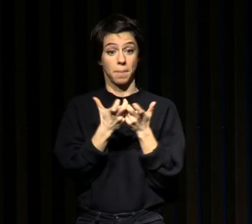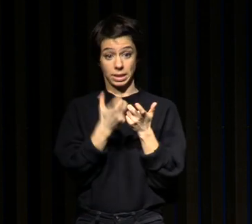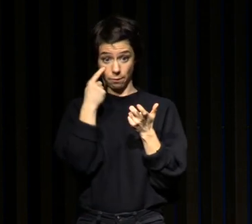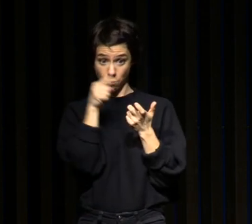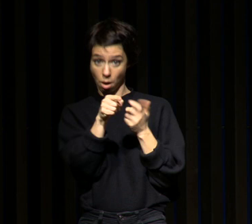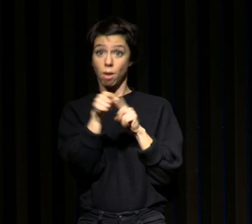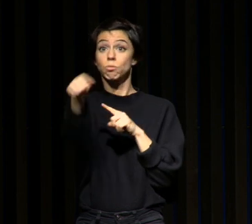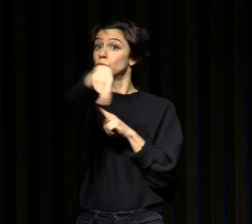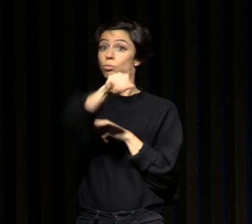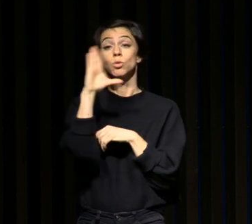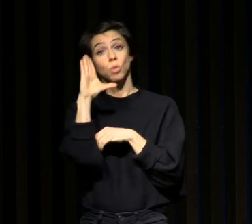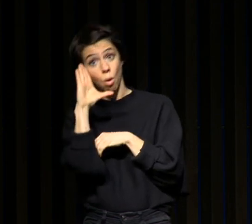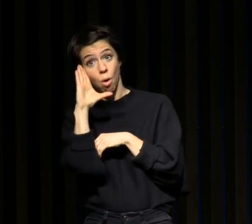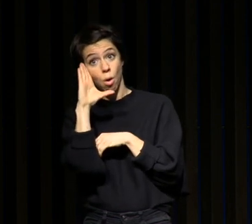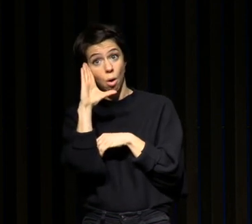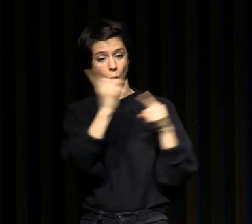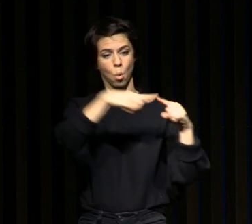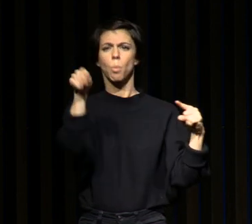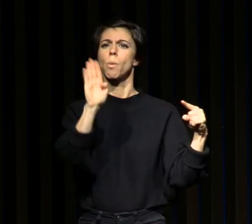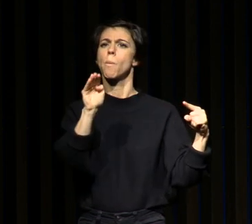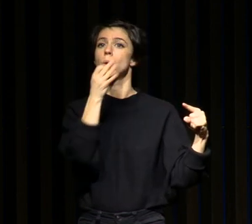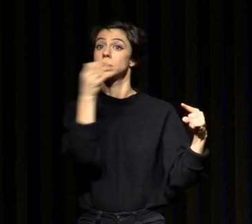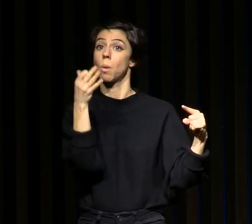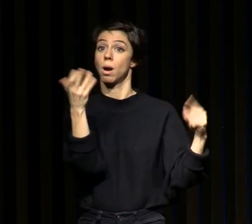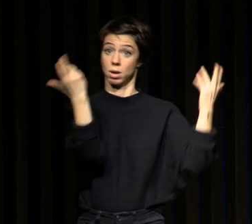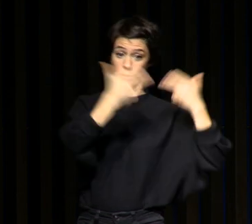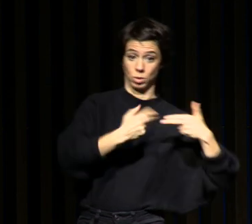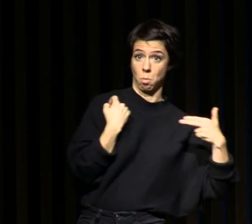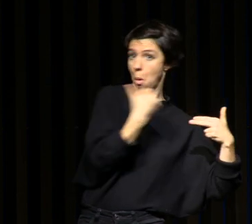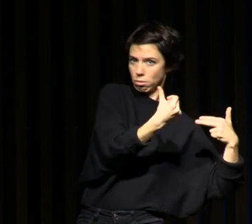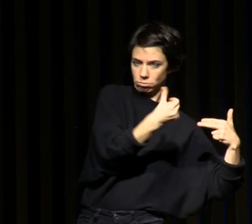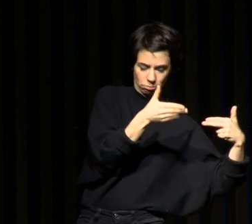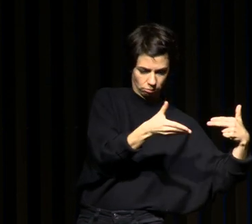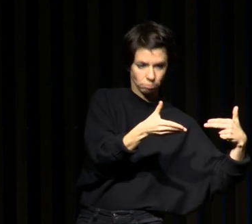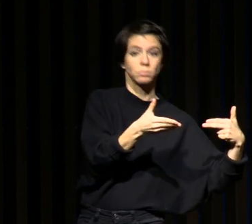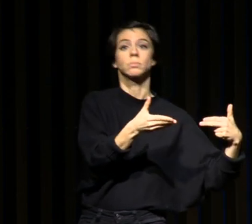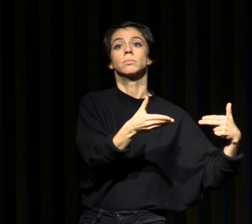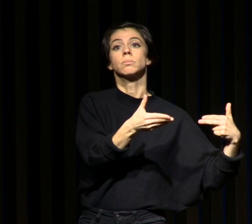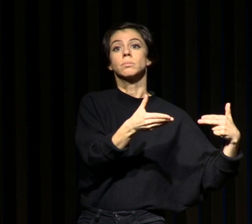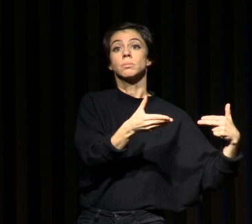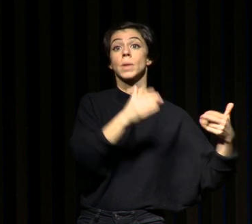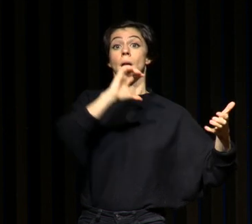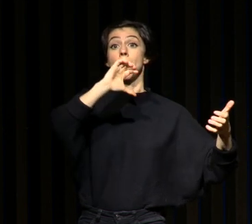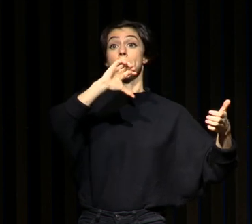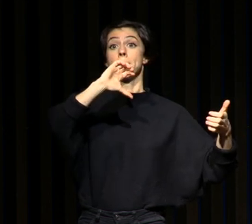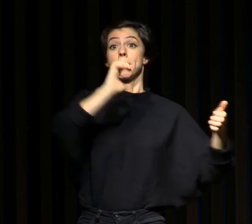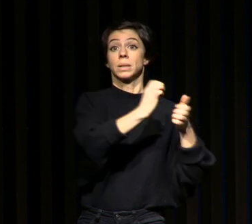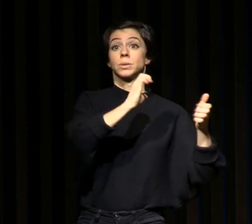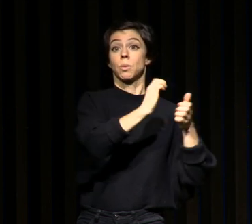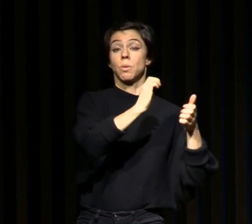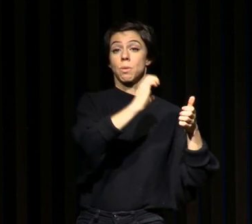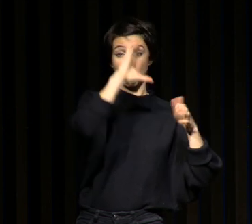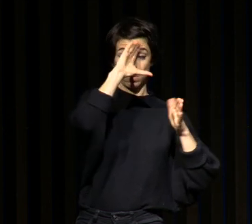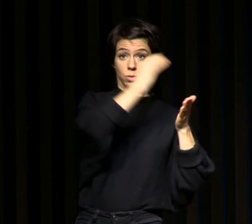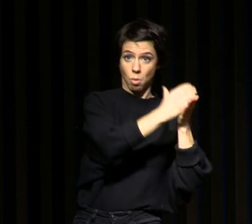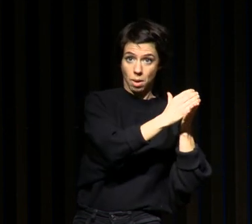vous voyez qu'au cours de la nuit une, vous affaissez très significativement votre pression de sommeil parce que vous dormez. Et au